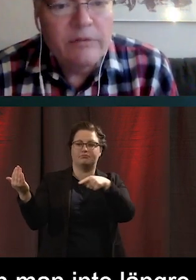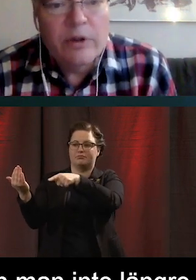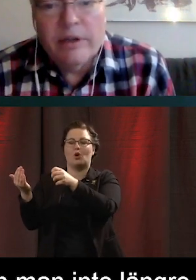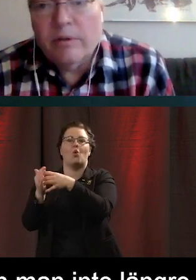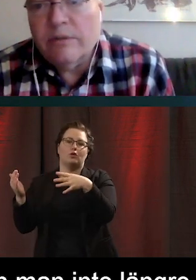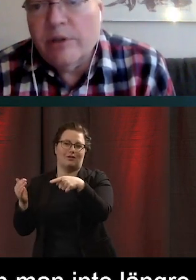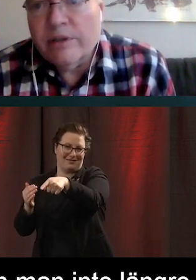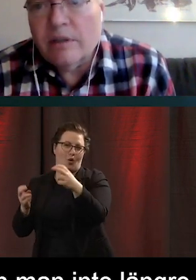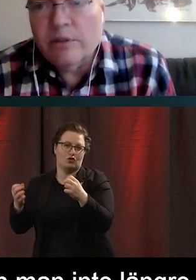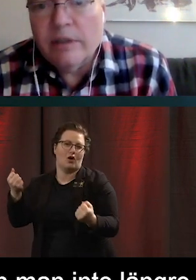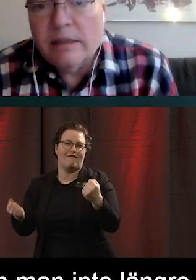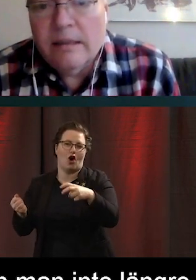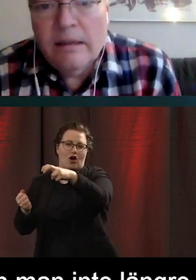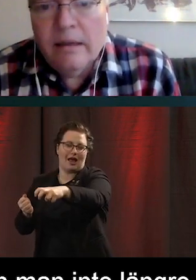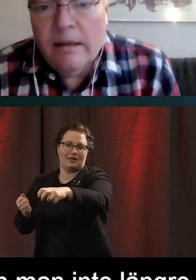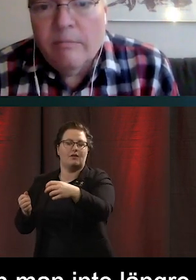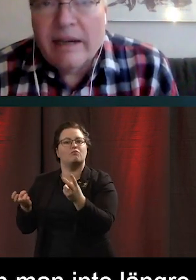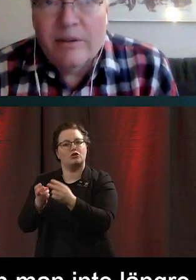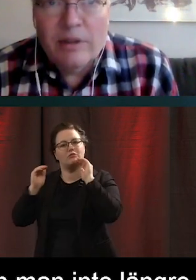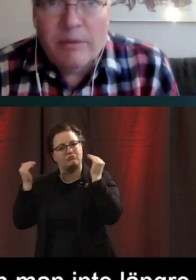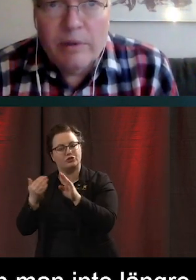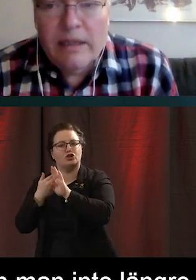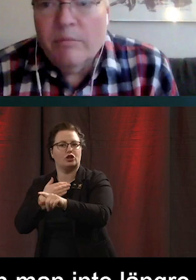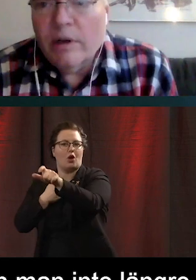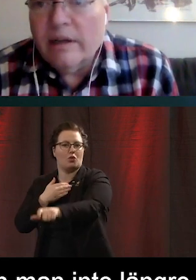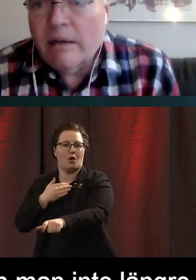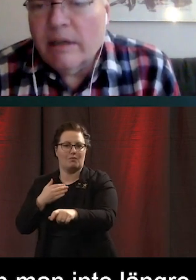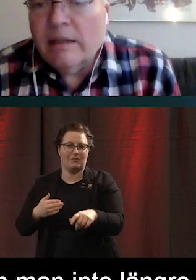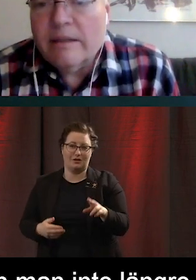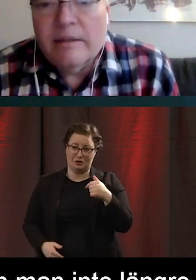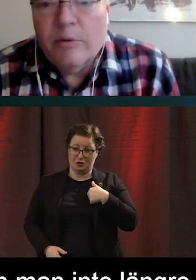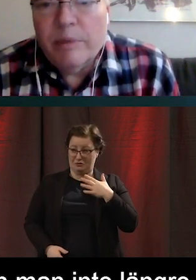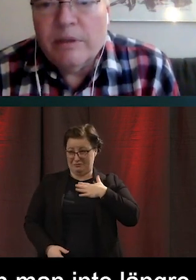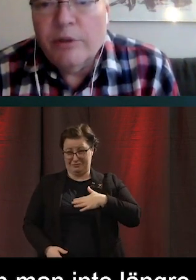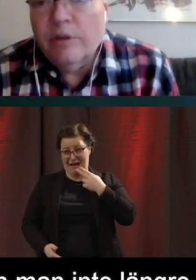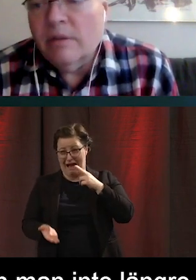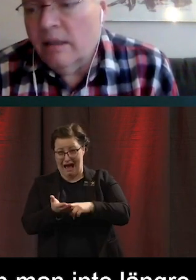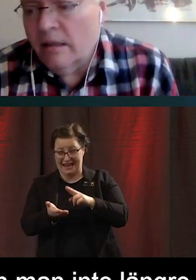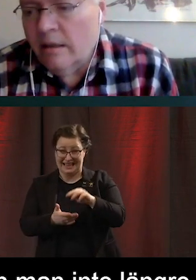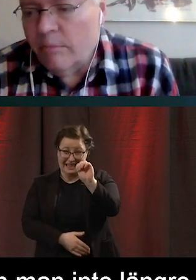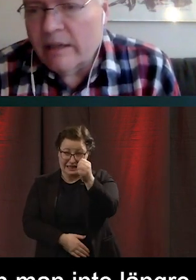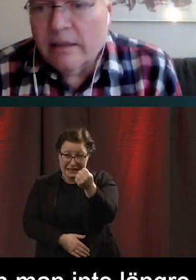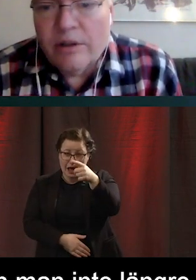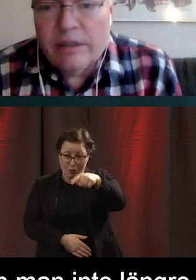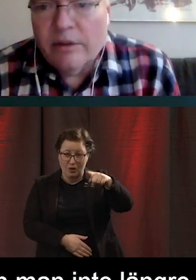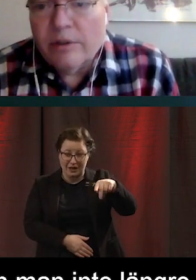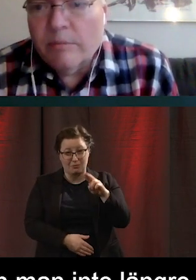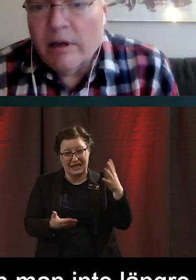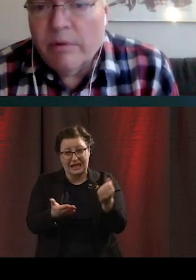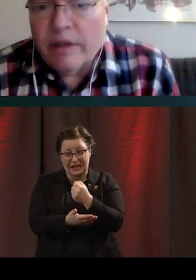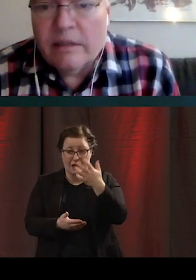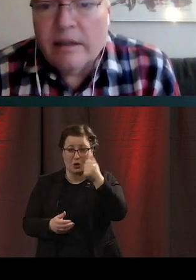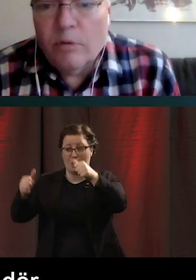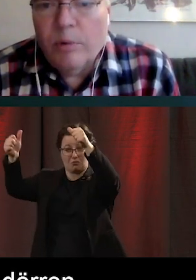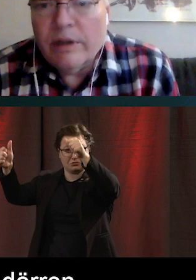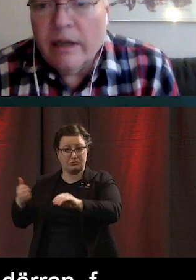nära chauffören och chauffören ska skyddas. Man kan ju tycka att på nio månader kan man hinna sätta upp ett skydd i plexiglas eller något som